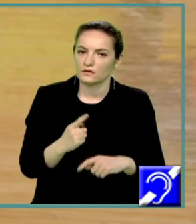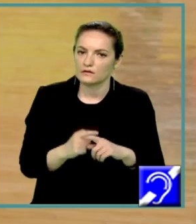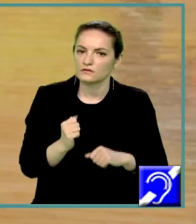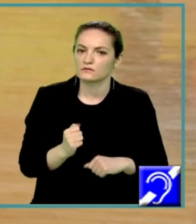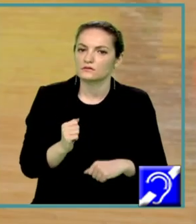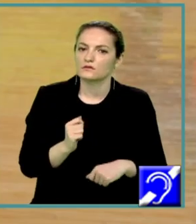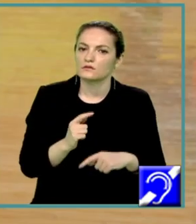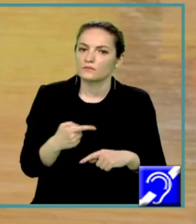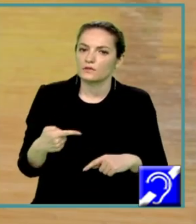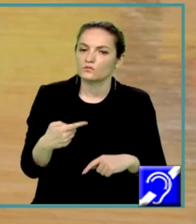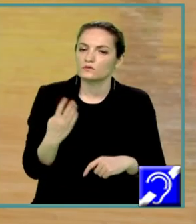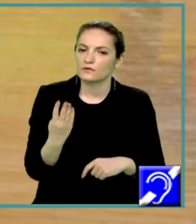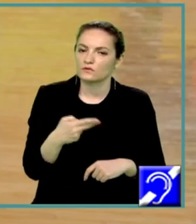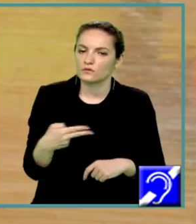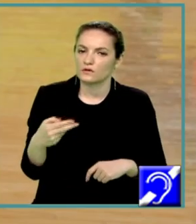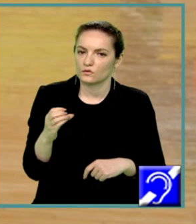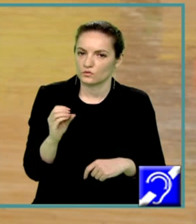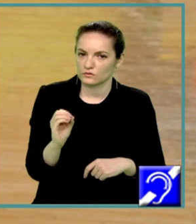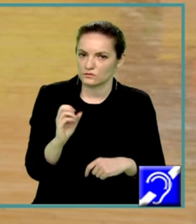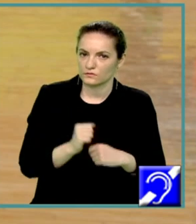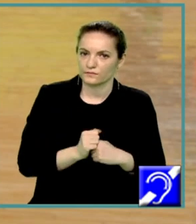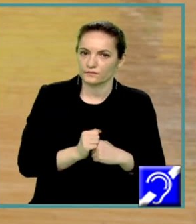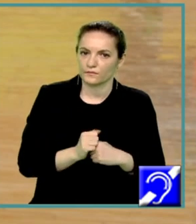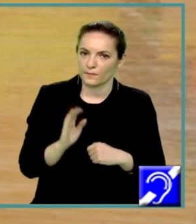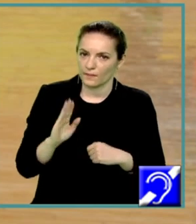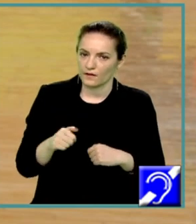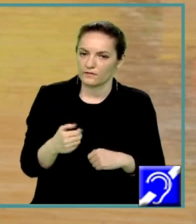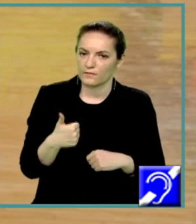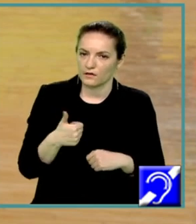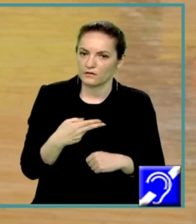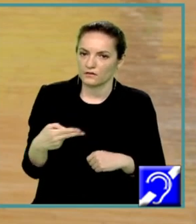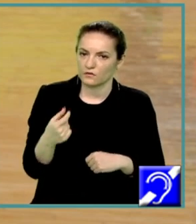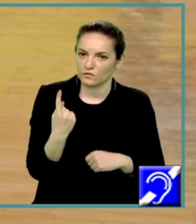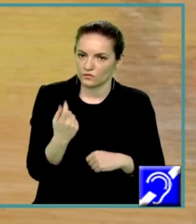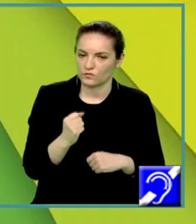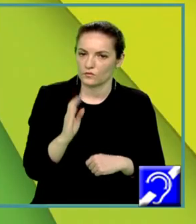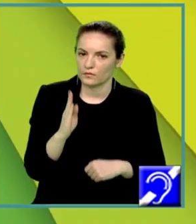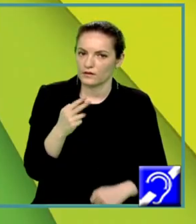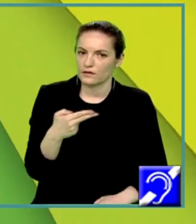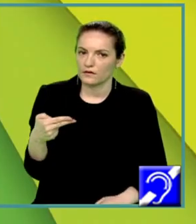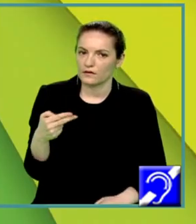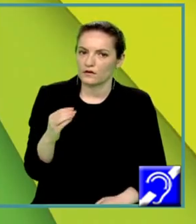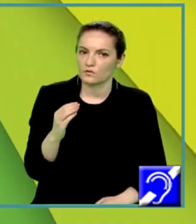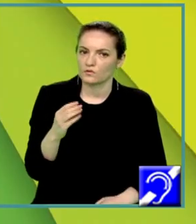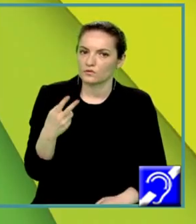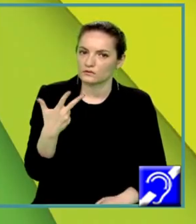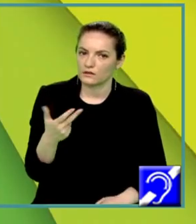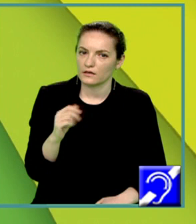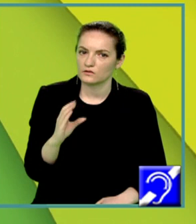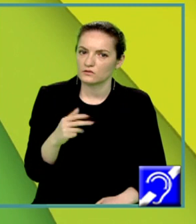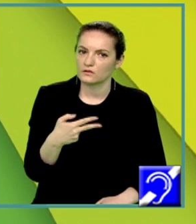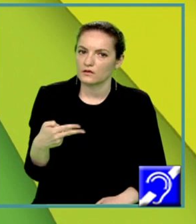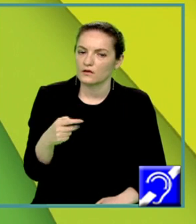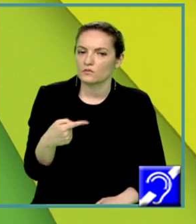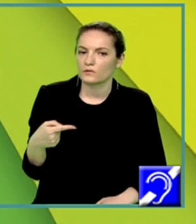ecuația determinată anterior avem a egal cu 1, b este egal cu 3 și c este egal cu minus 4.